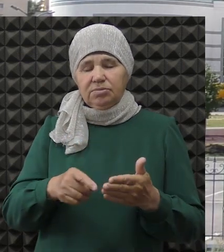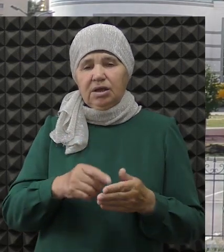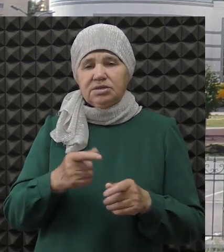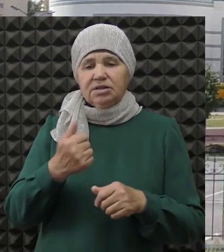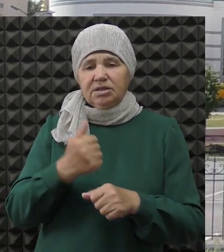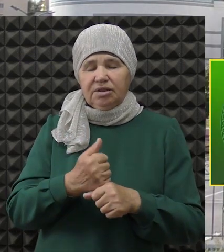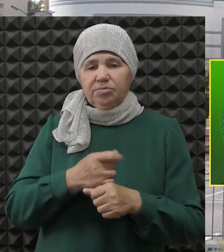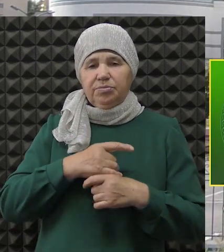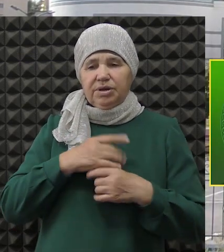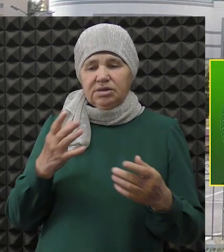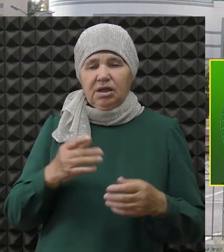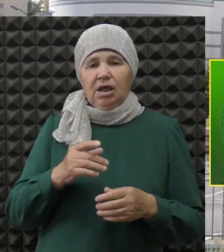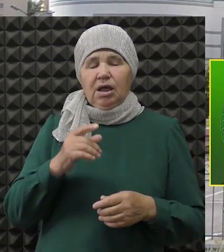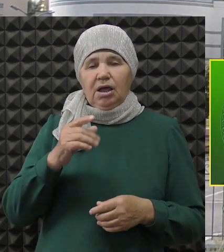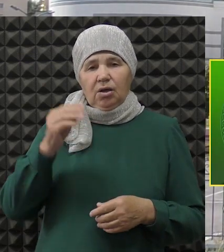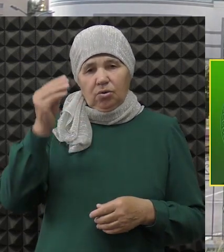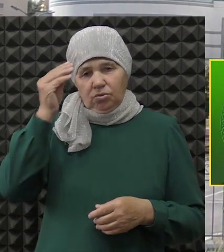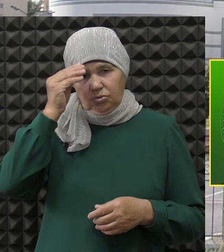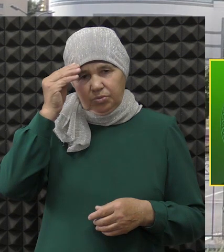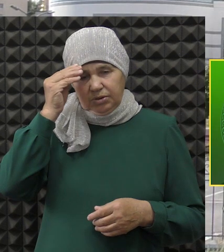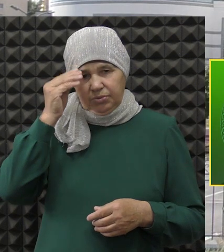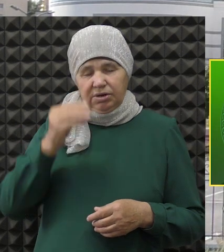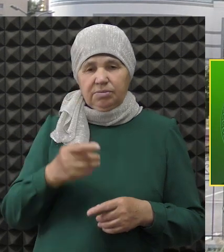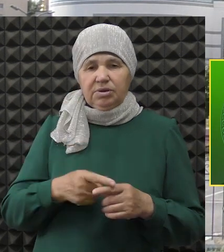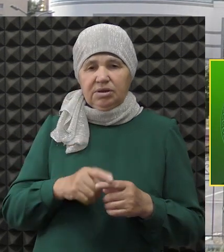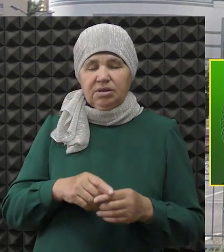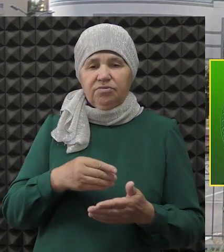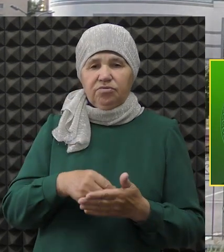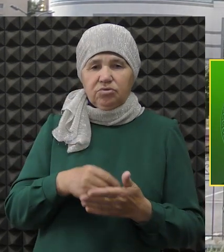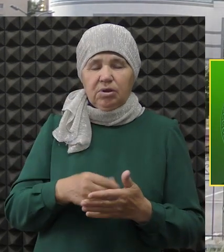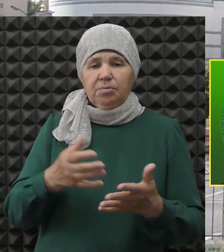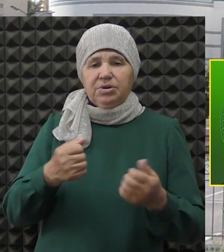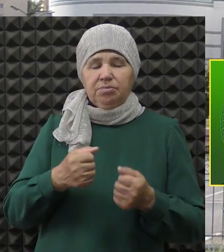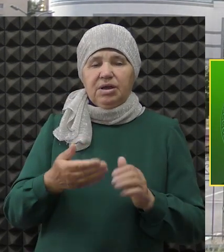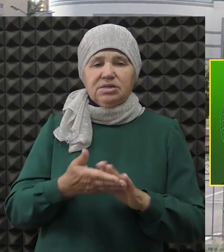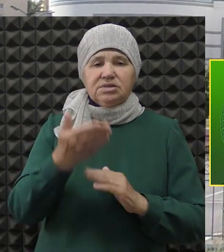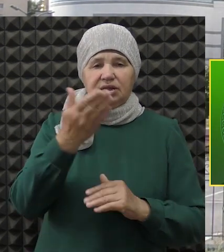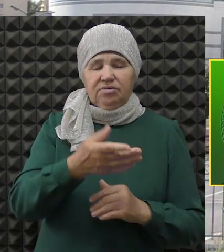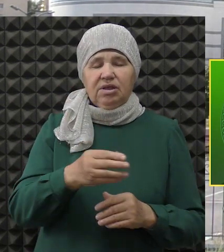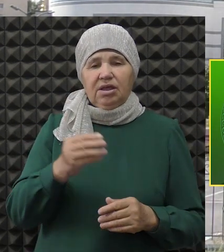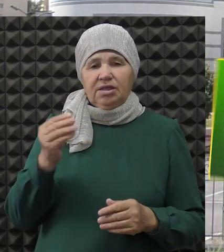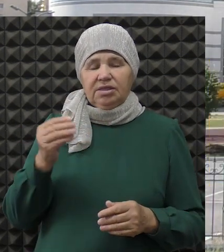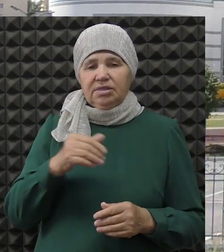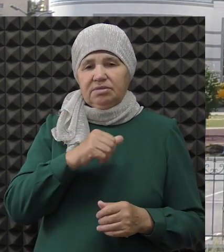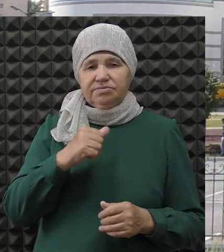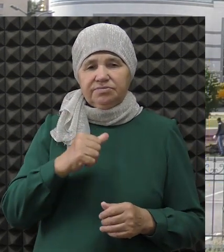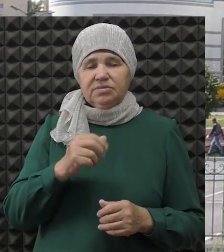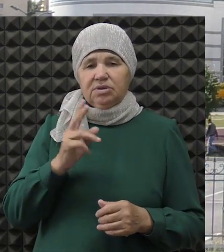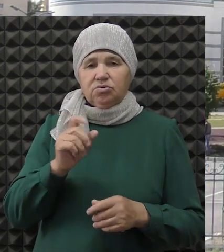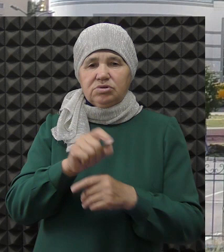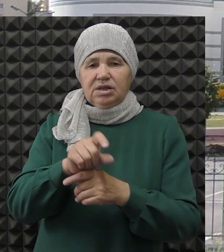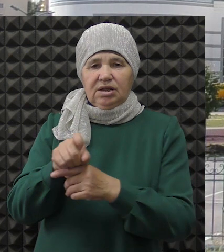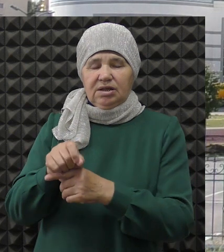отметят один из самых главных праздников – Курбан-Байрам. И вплоть до 11 августа фонд «Ердам» принимает заявки на заклание жертвенных животных.